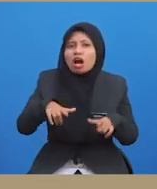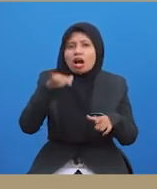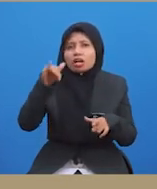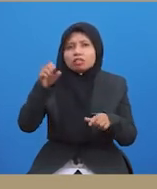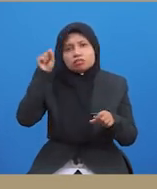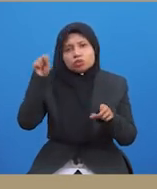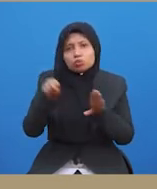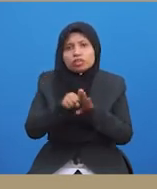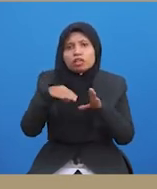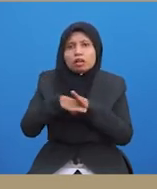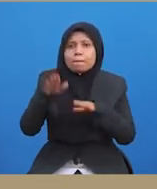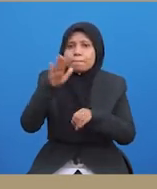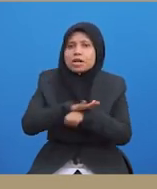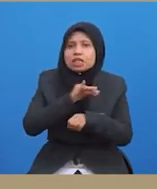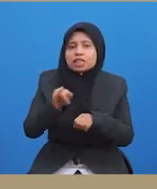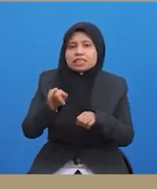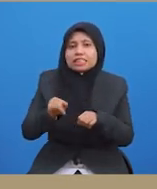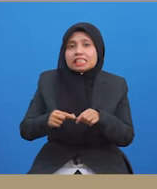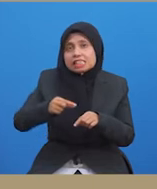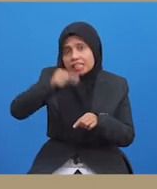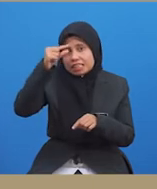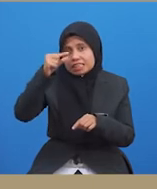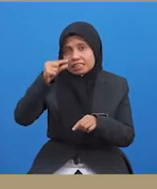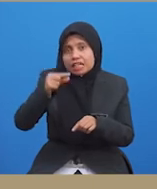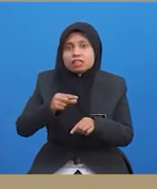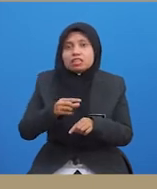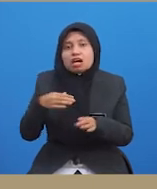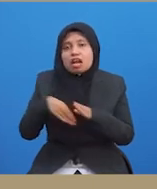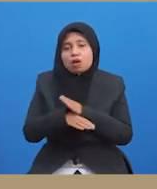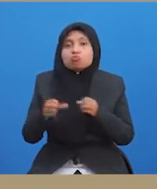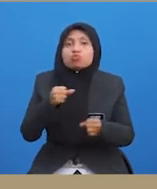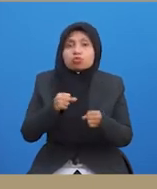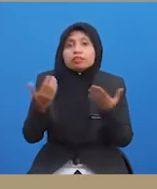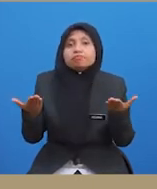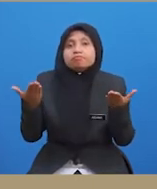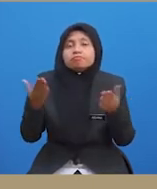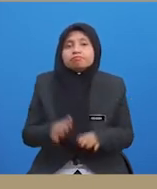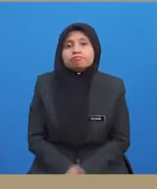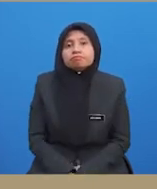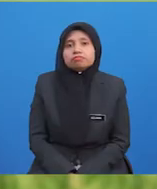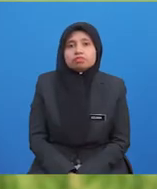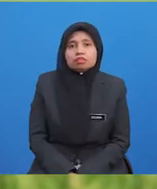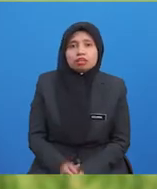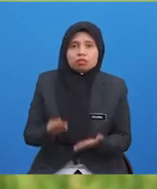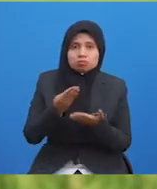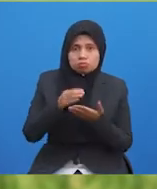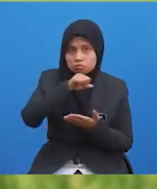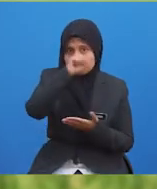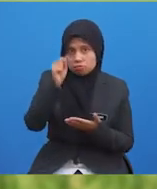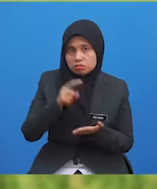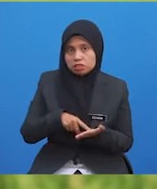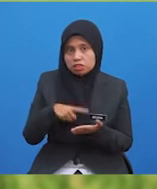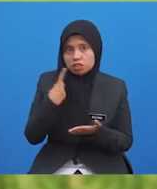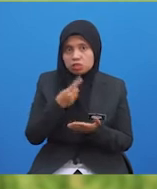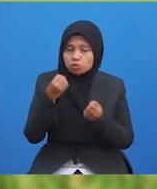sesuai dalam mengatasi keganasan atau keagresifan dalam sukan? Bagi soalan ini,